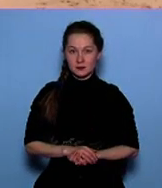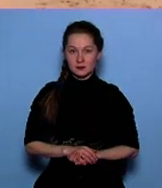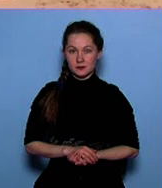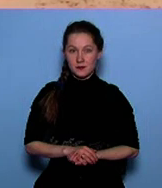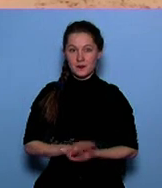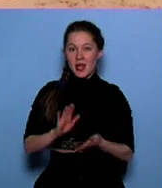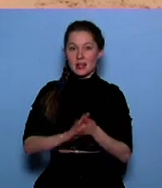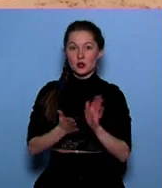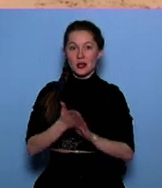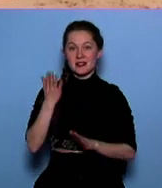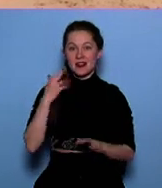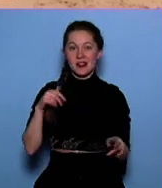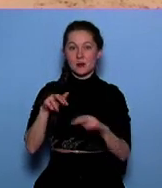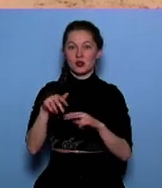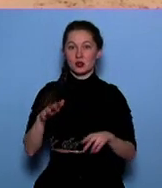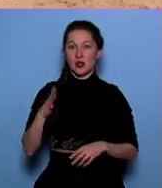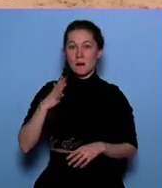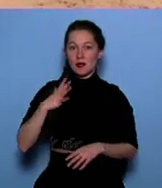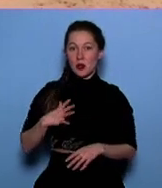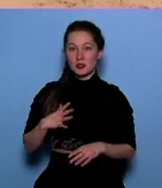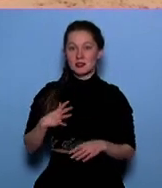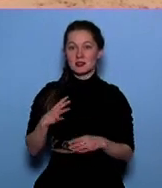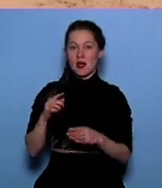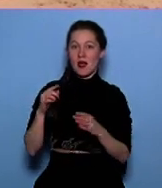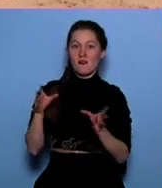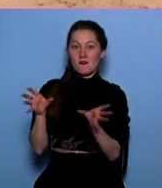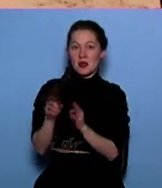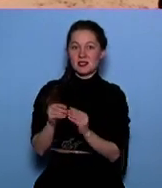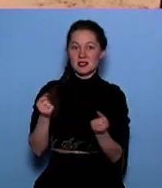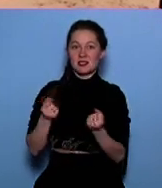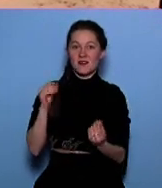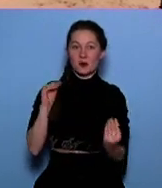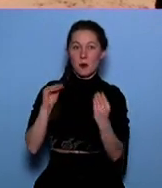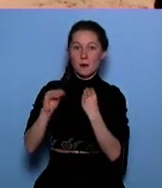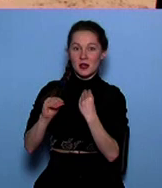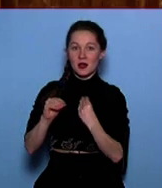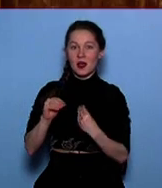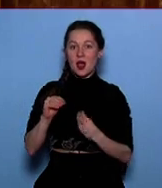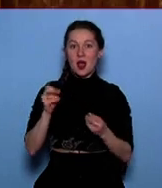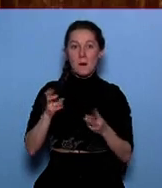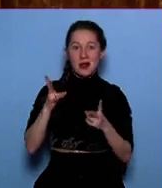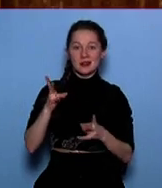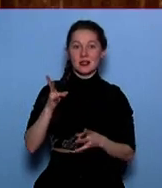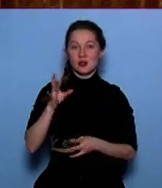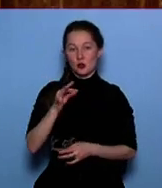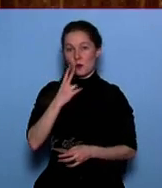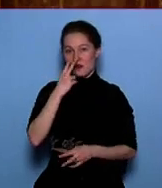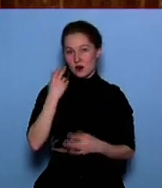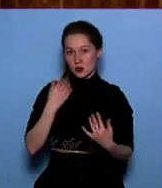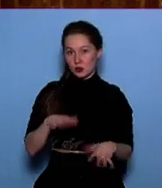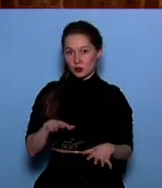Ситуация, когда пешеходам приходится делить проезжую часть с автомобилистами опасная, но, увы, привычная, сокрушаются жители Воткинска.